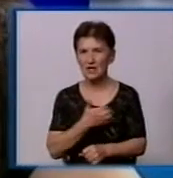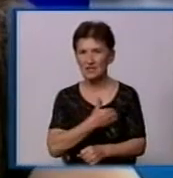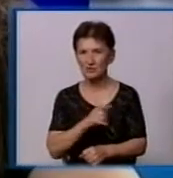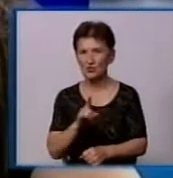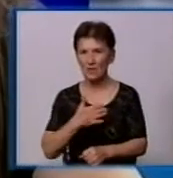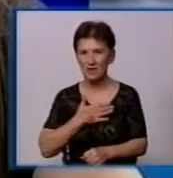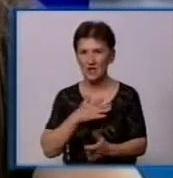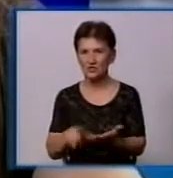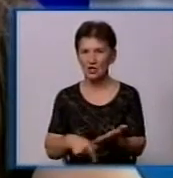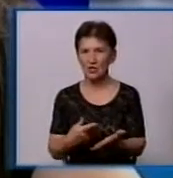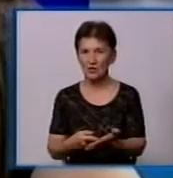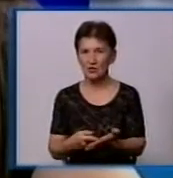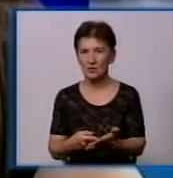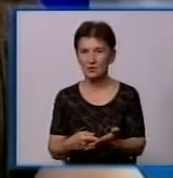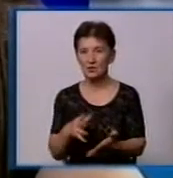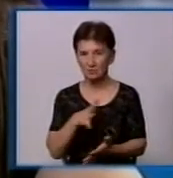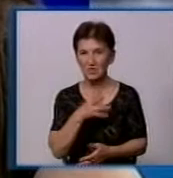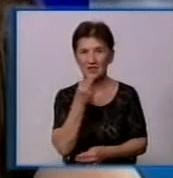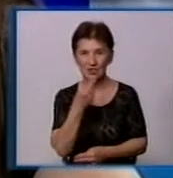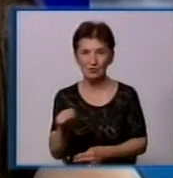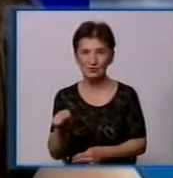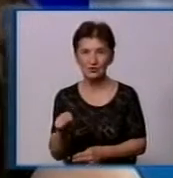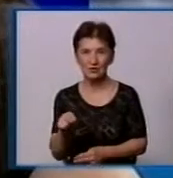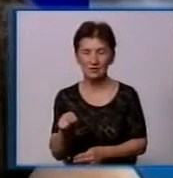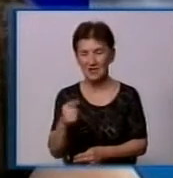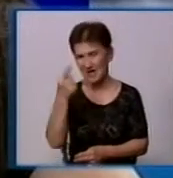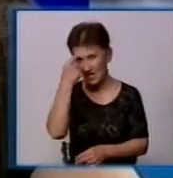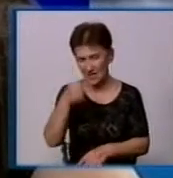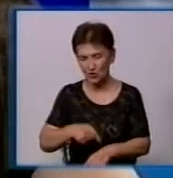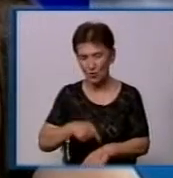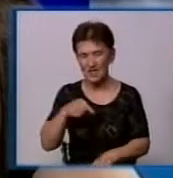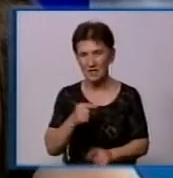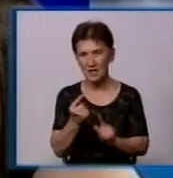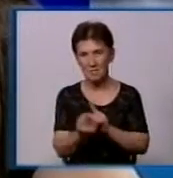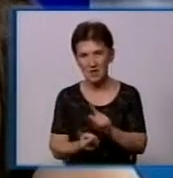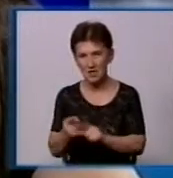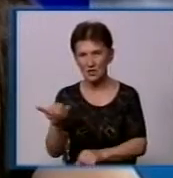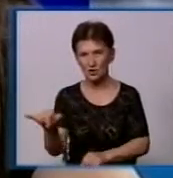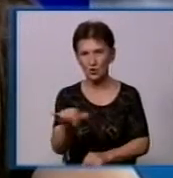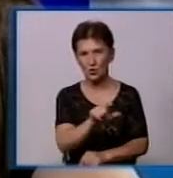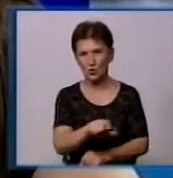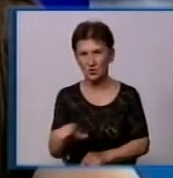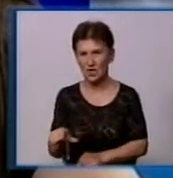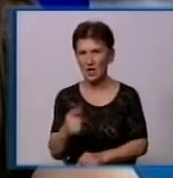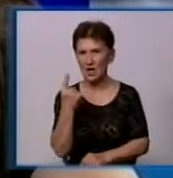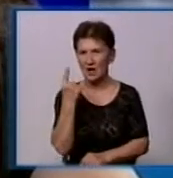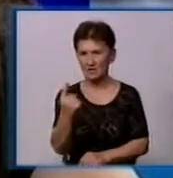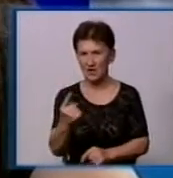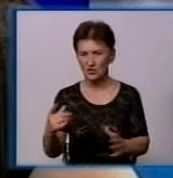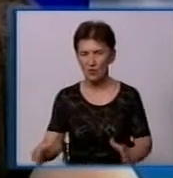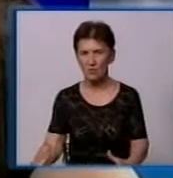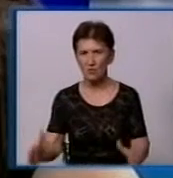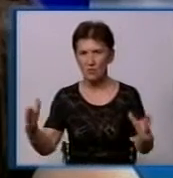краще, визнання людей змінилося. Ми в одному контейнері близько 40 кілограмів